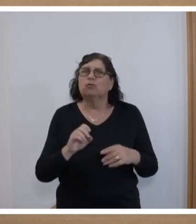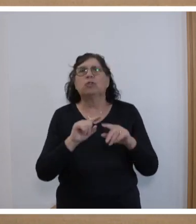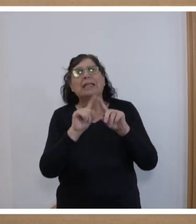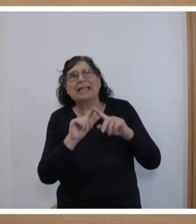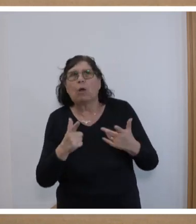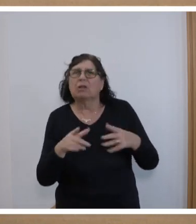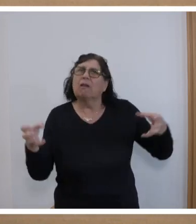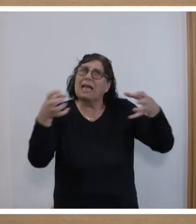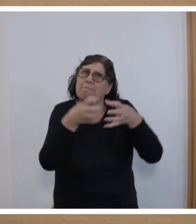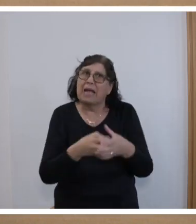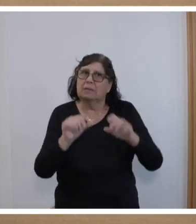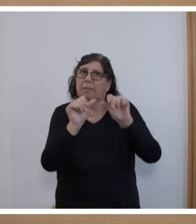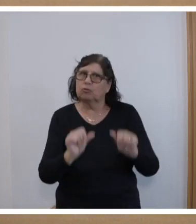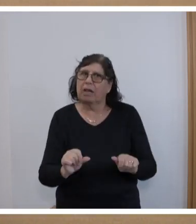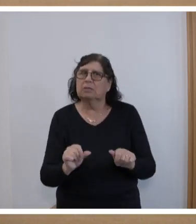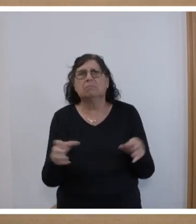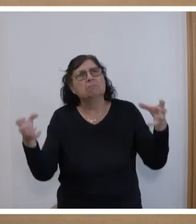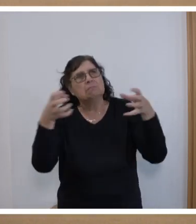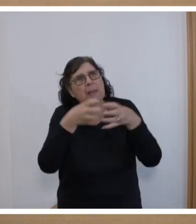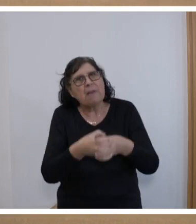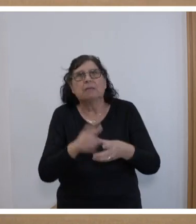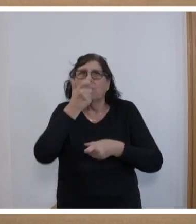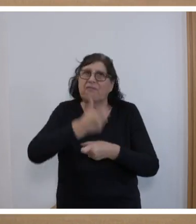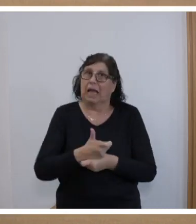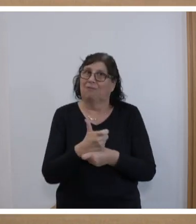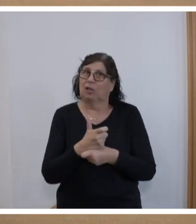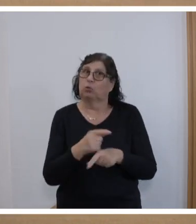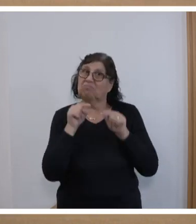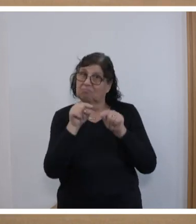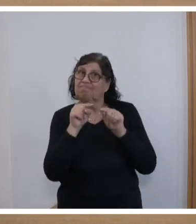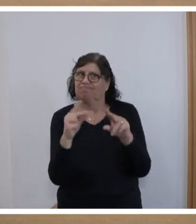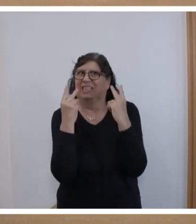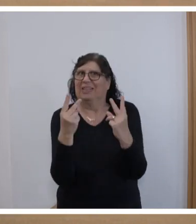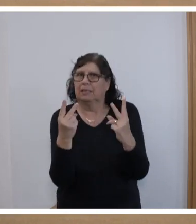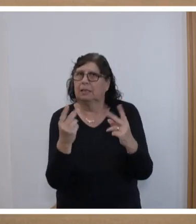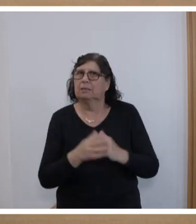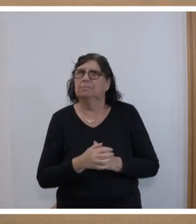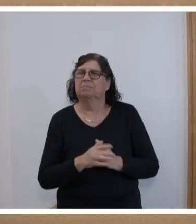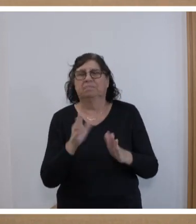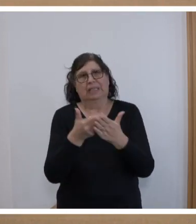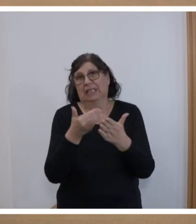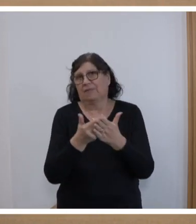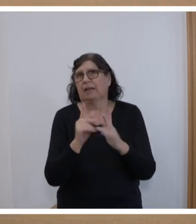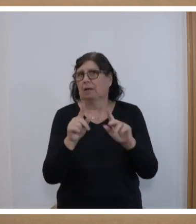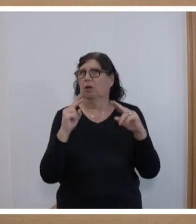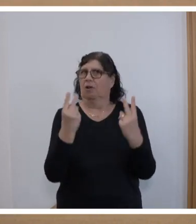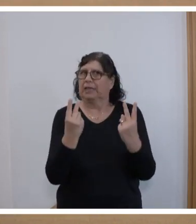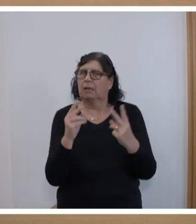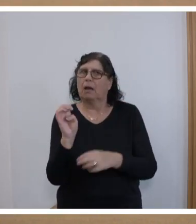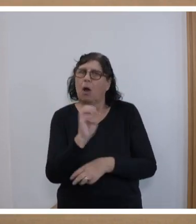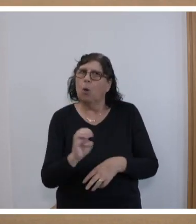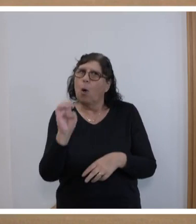gemeinsam zu gestalten, in gemeinsamer Verantwortung. Darum geht es doch im Kern. Und deshalb ist es so wichtig, dass sich die